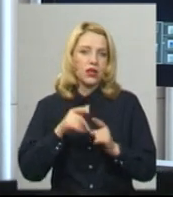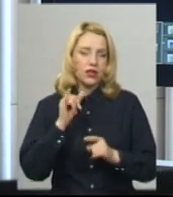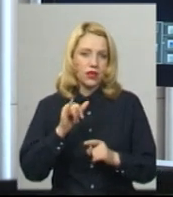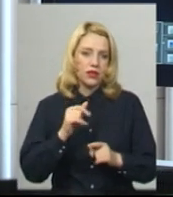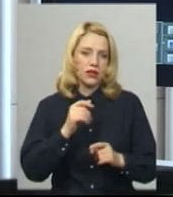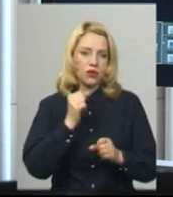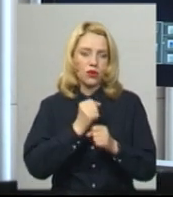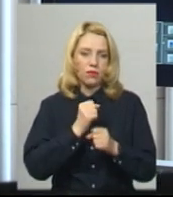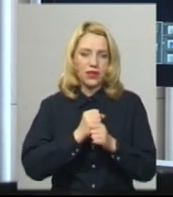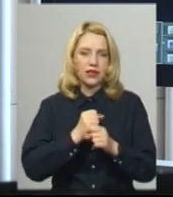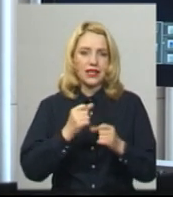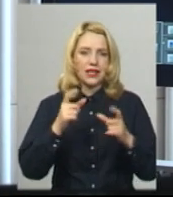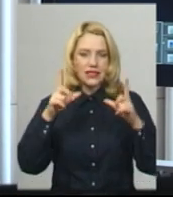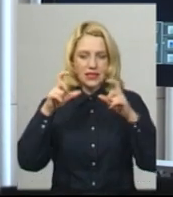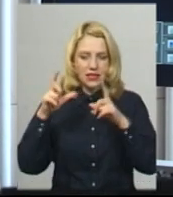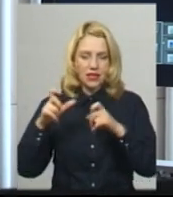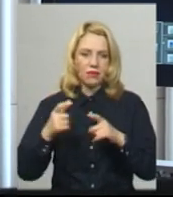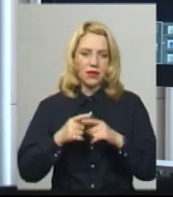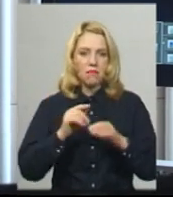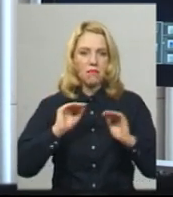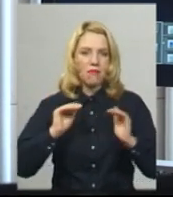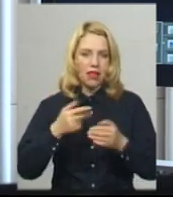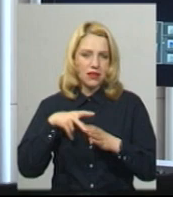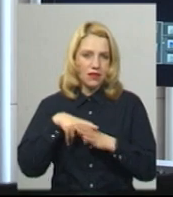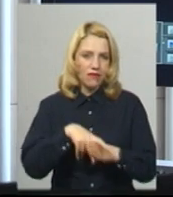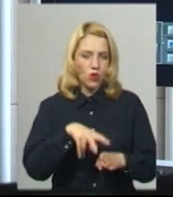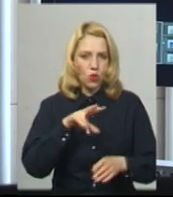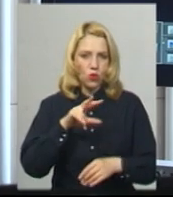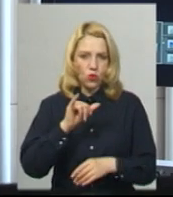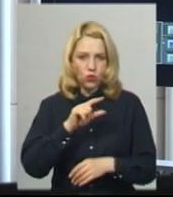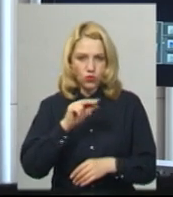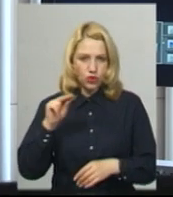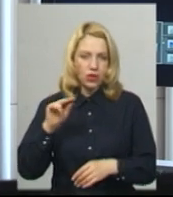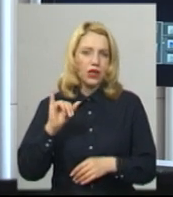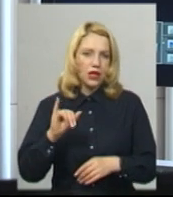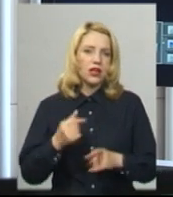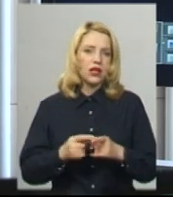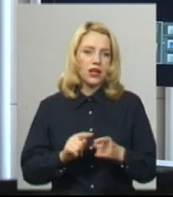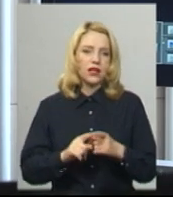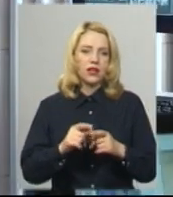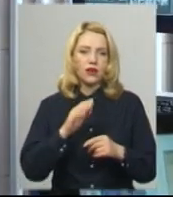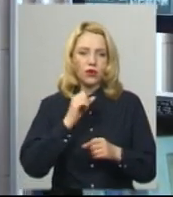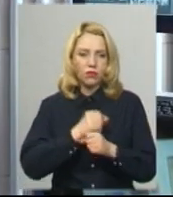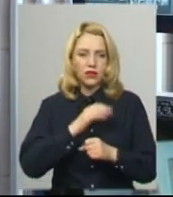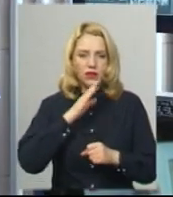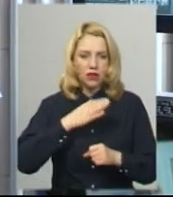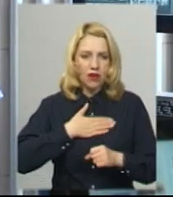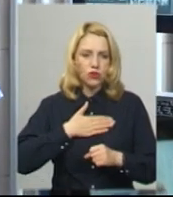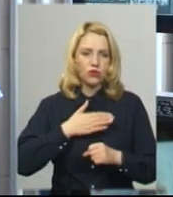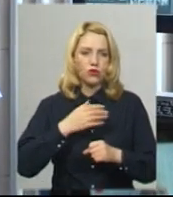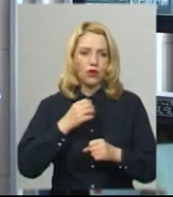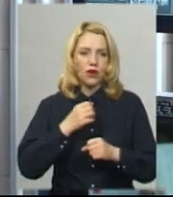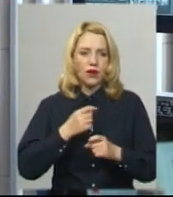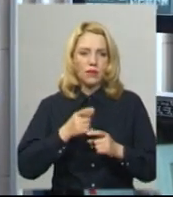з невеликим відносно приманивим навантаженням і контролювати роботу нашу під час операції. Цей апарат дає